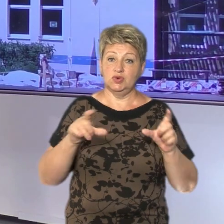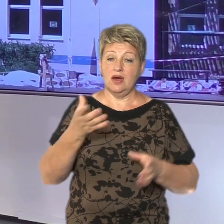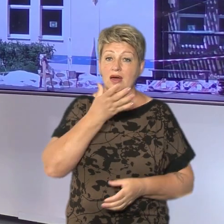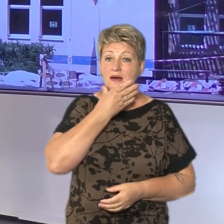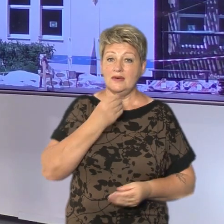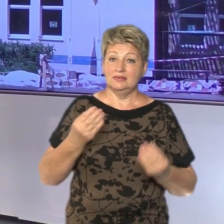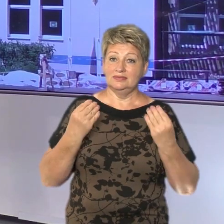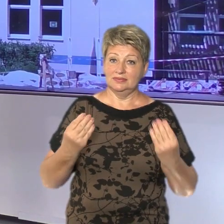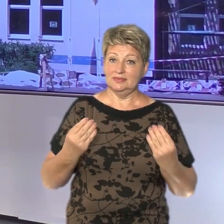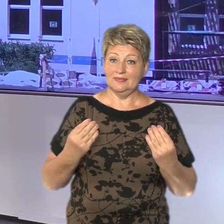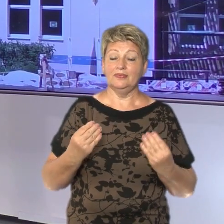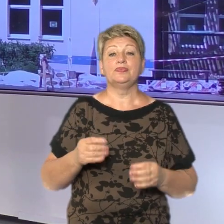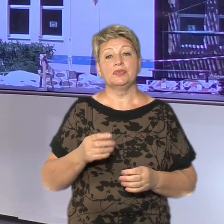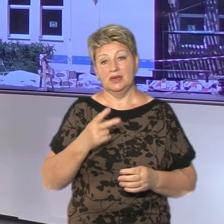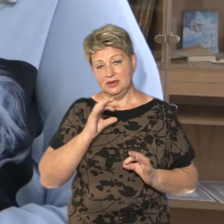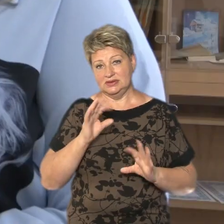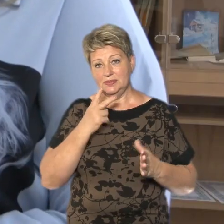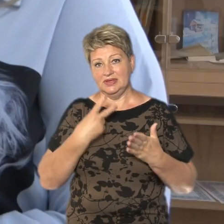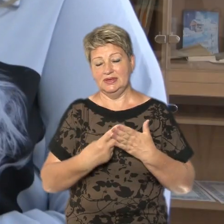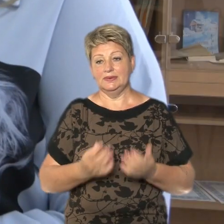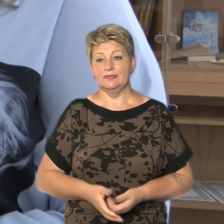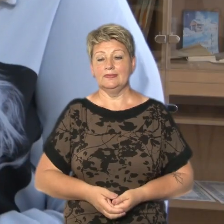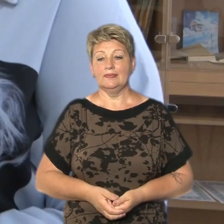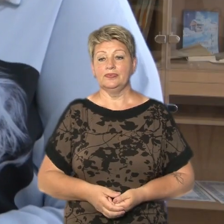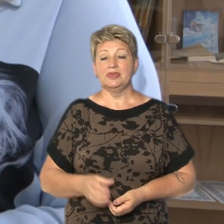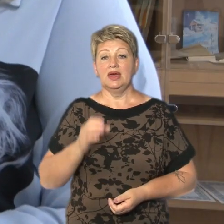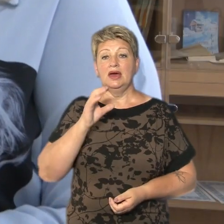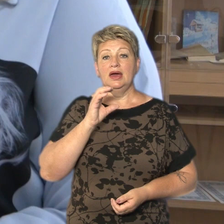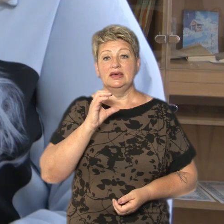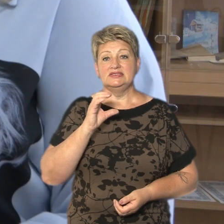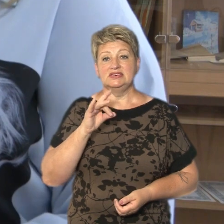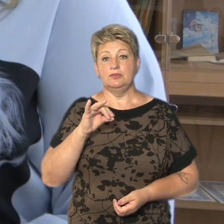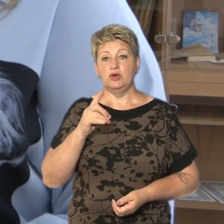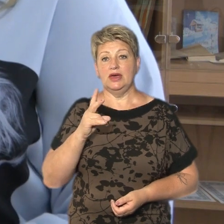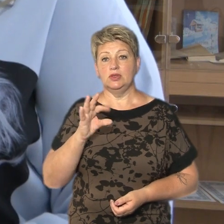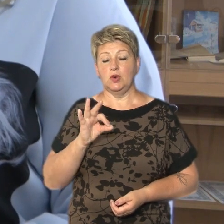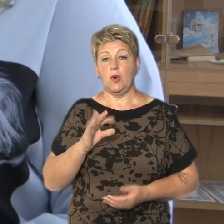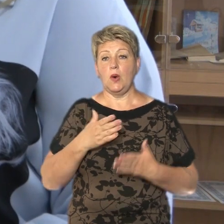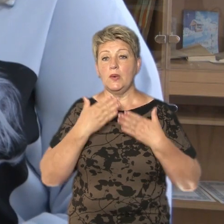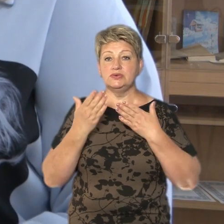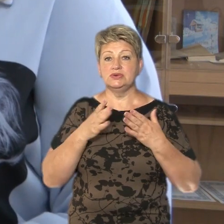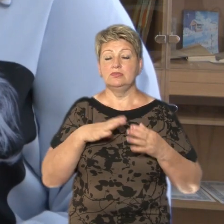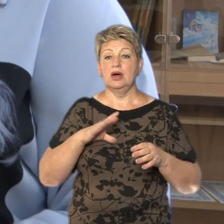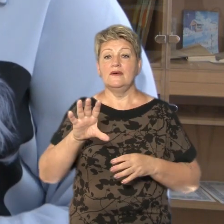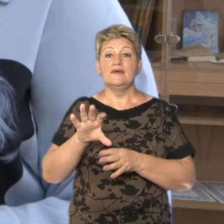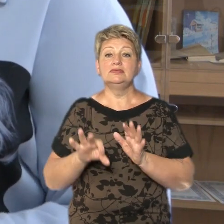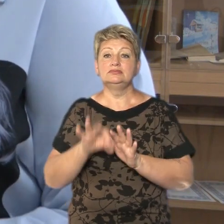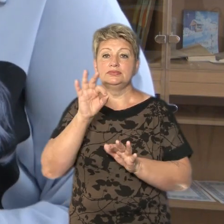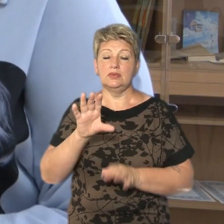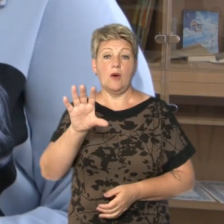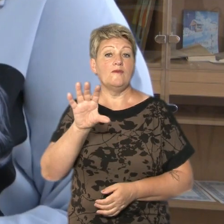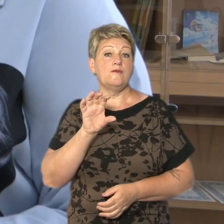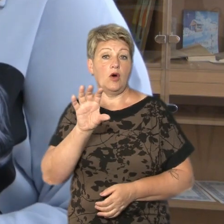Чи задоволені роботою, розкаже Тетяна Рева. Це книга Симоненкові світанки. Звідси було взято фото, яке було